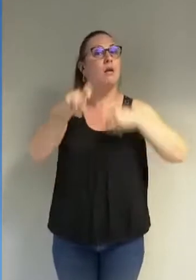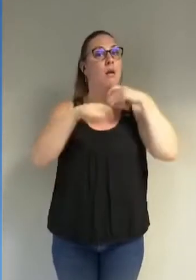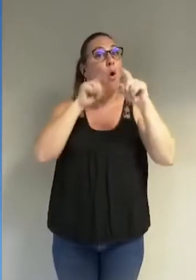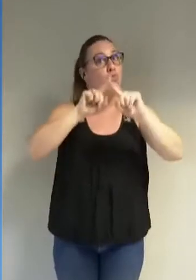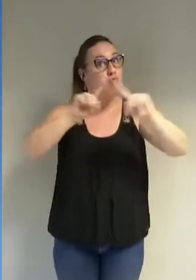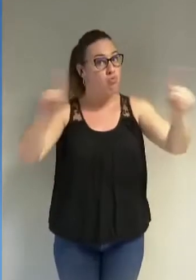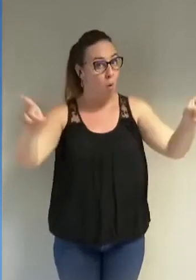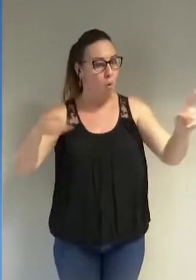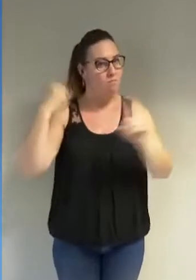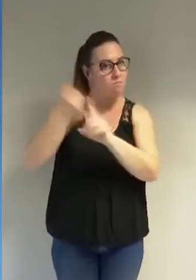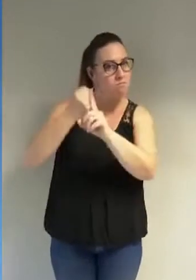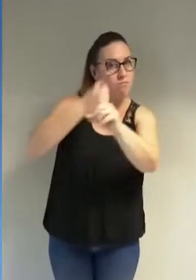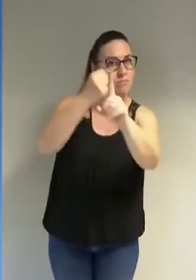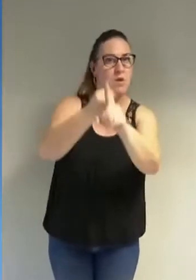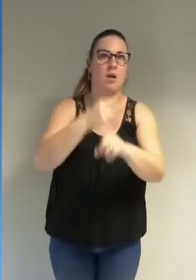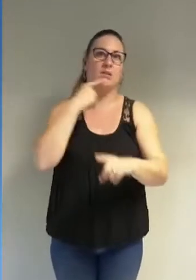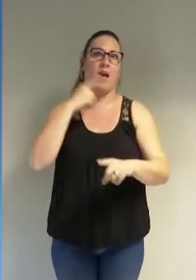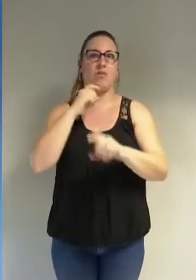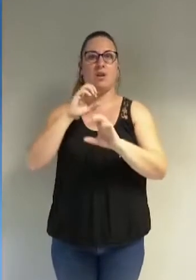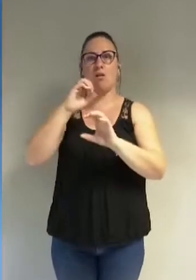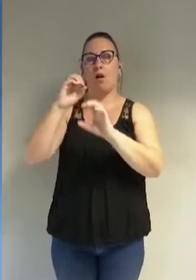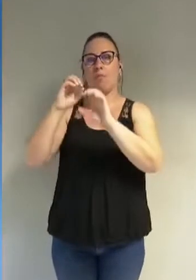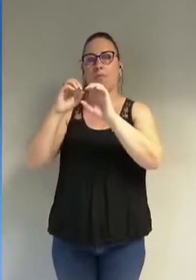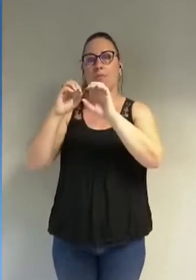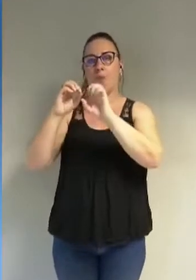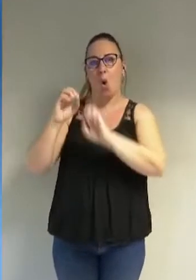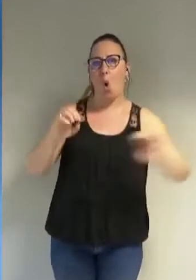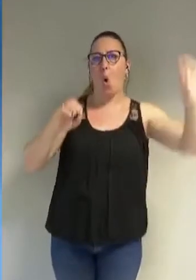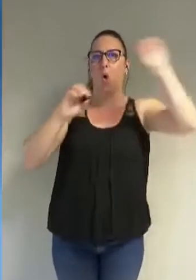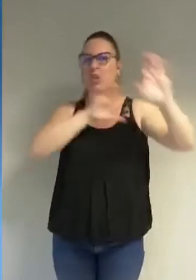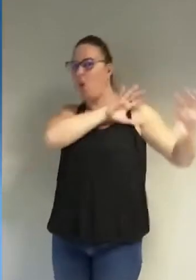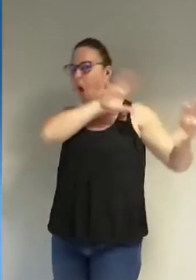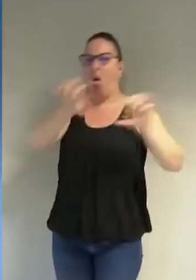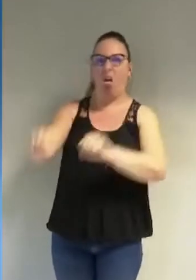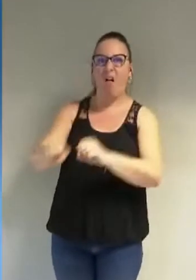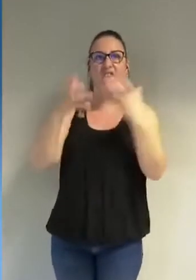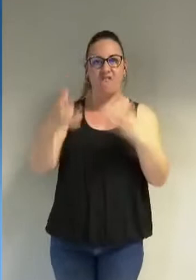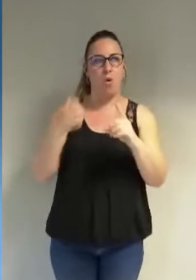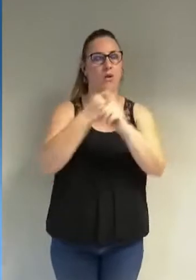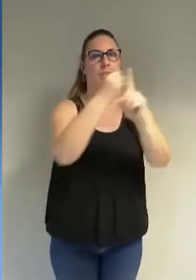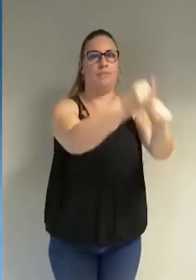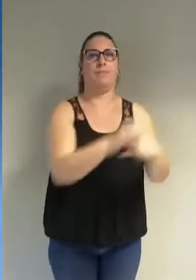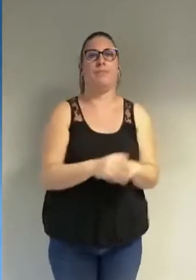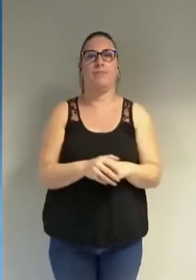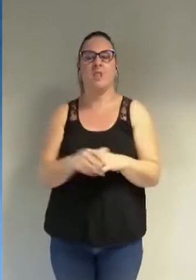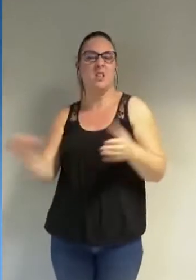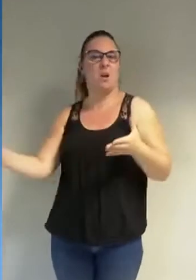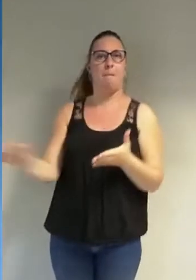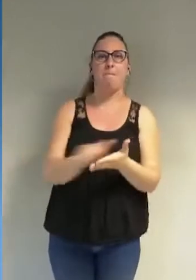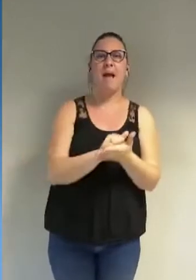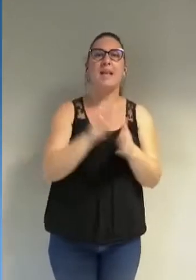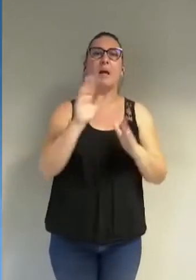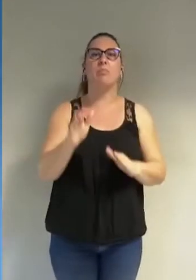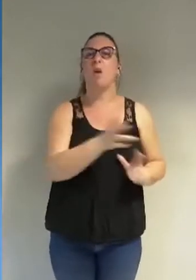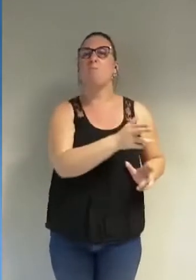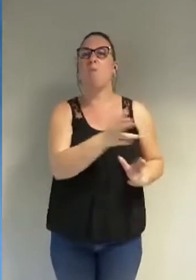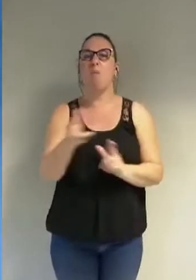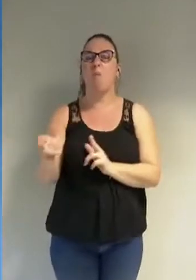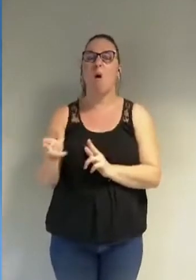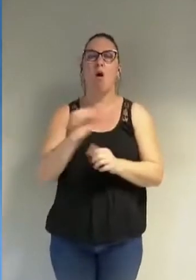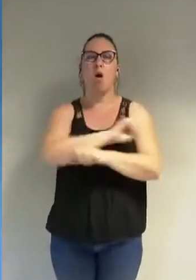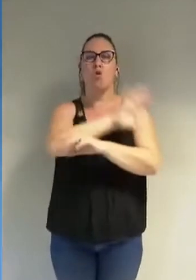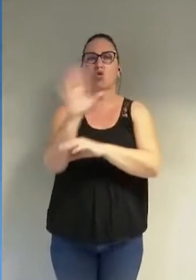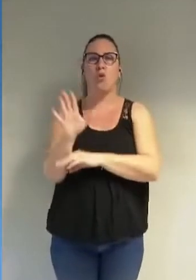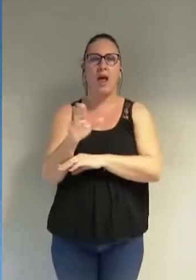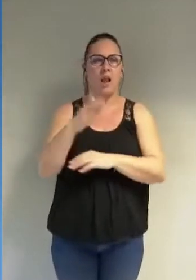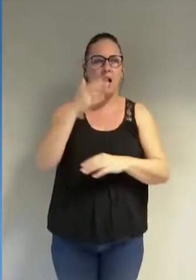'emprise laïque occidentale cette même personne a également déclaré après le massacre de Charlie Hebdo n'oubliez pas que c'est